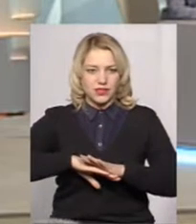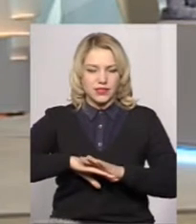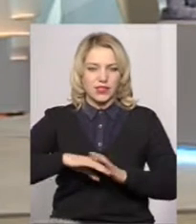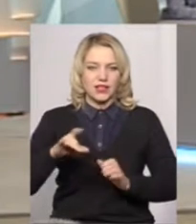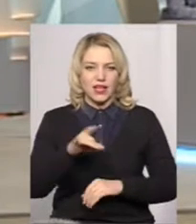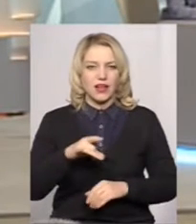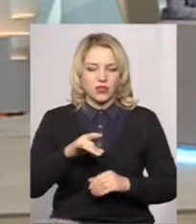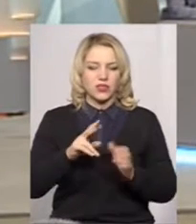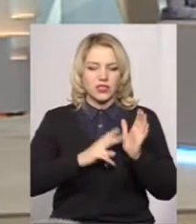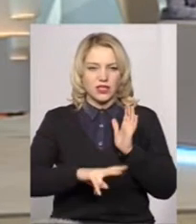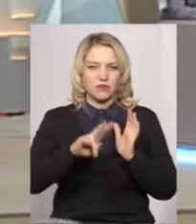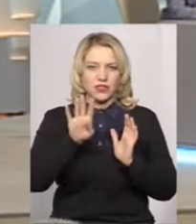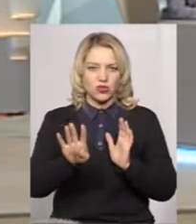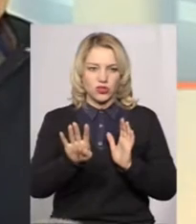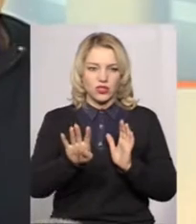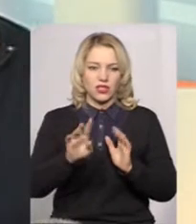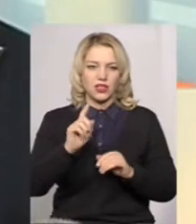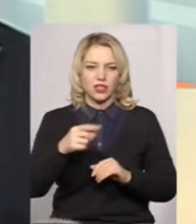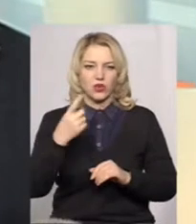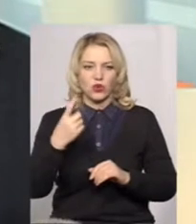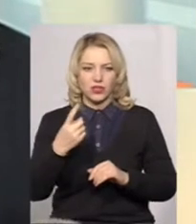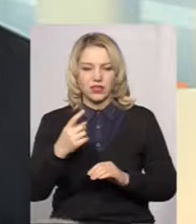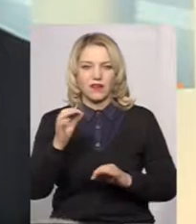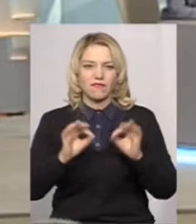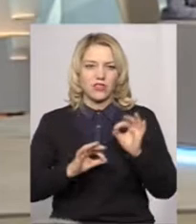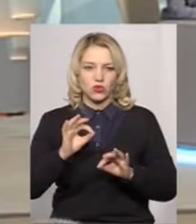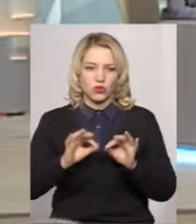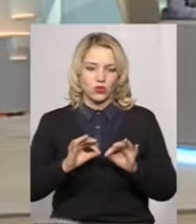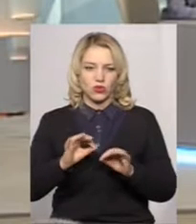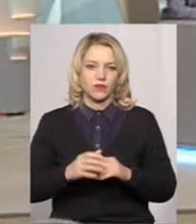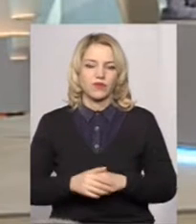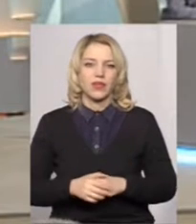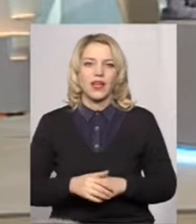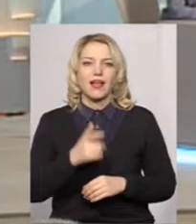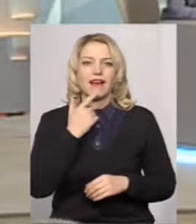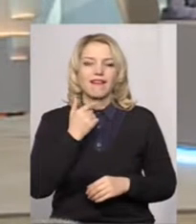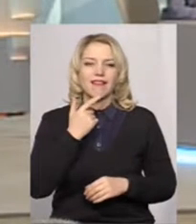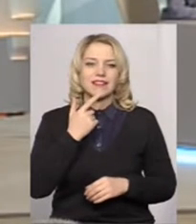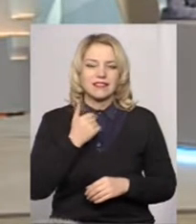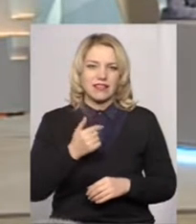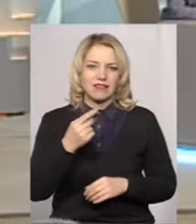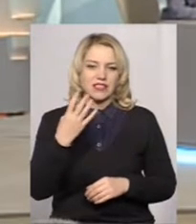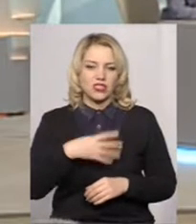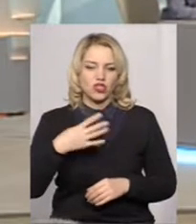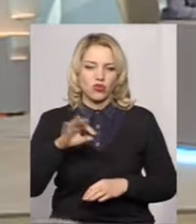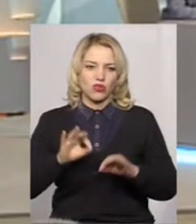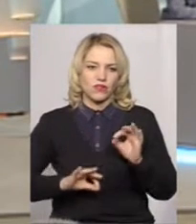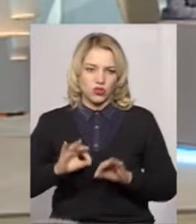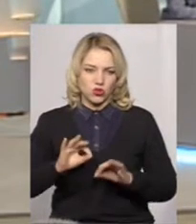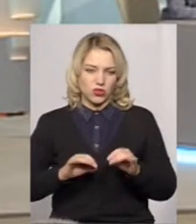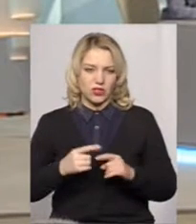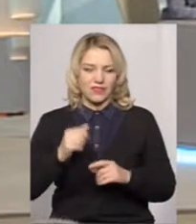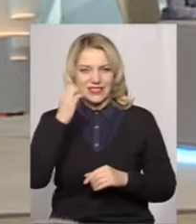район – 74,1%. Красилівський – 40%.